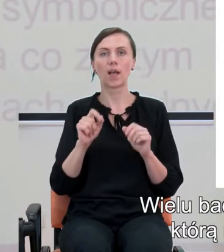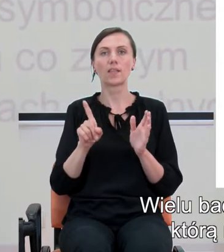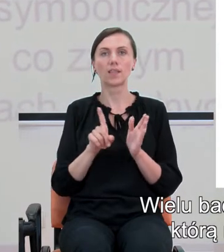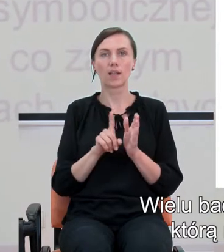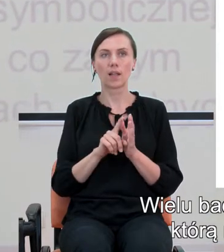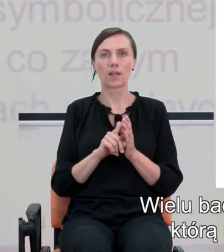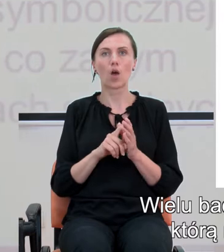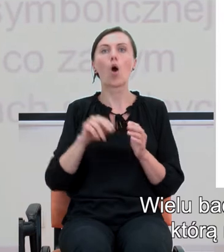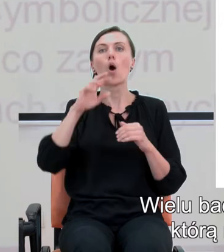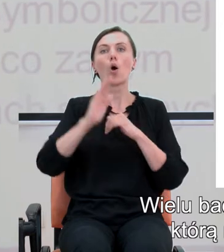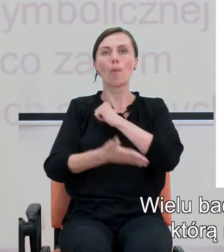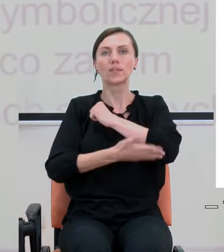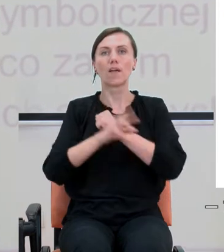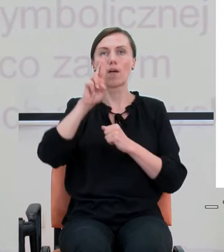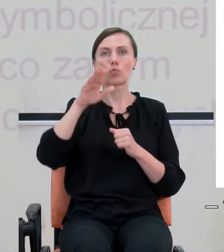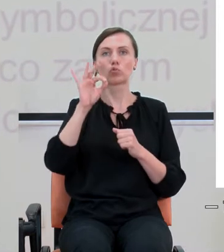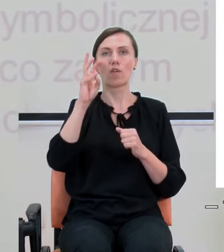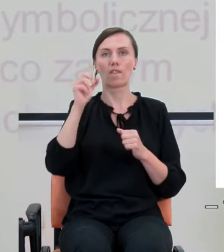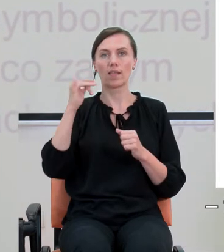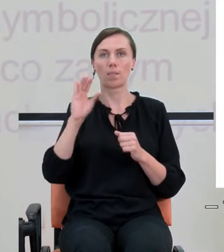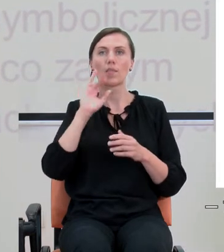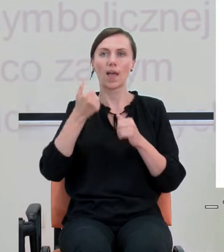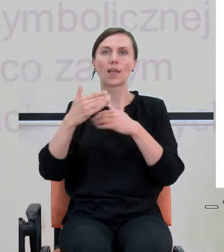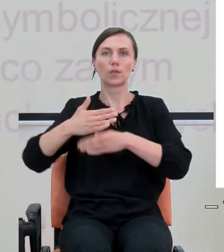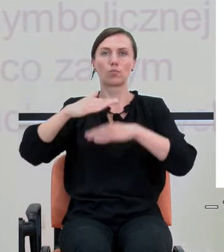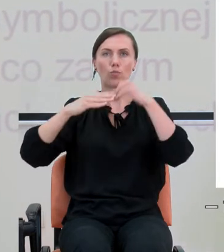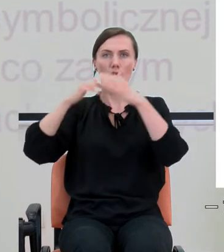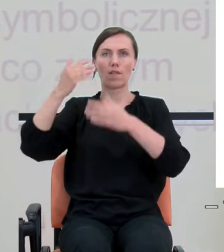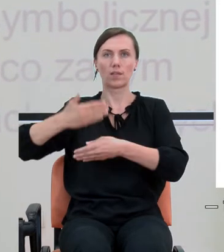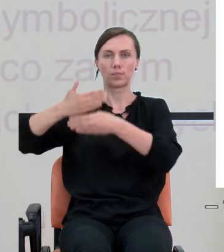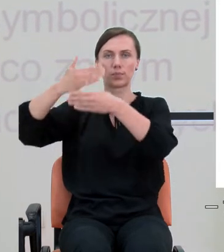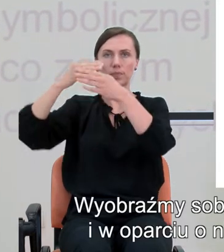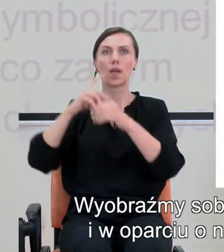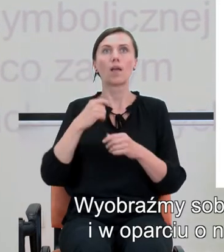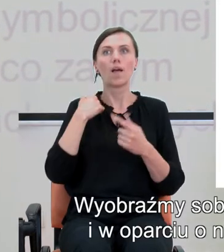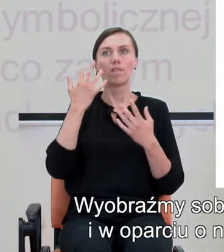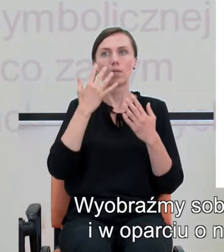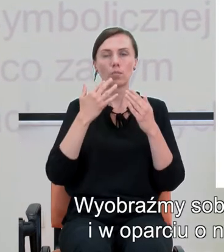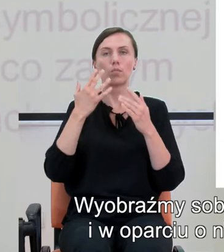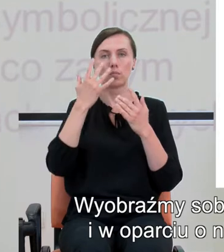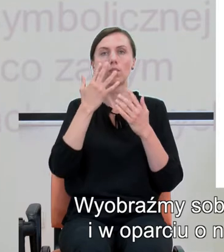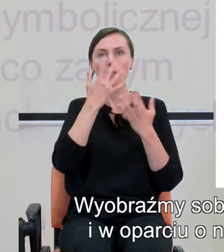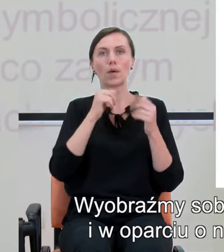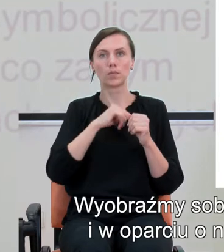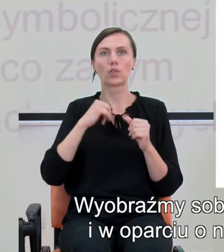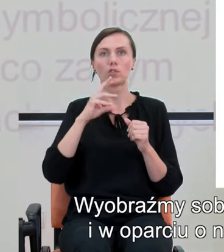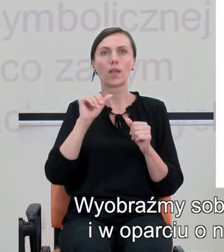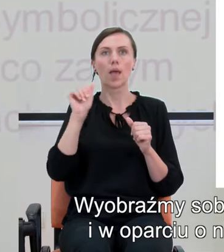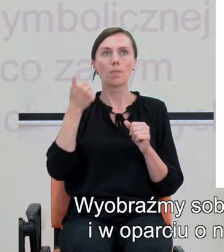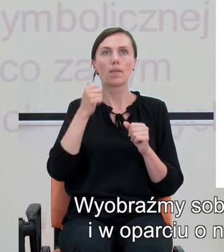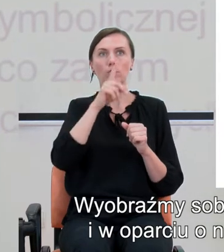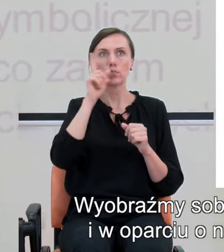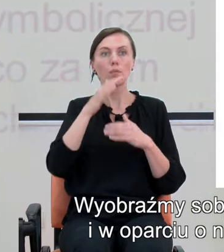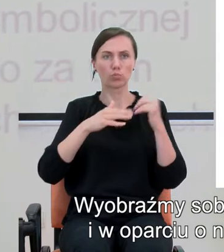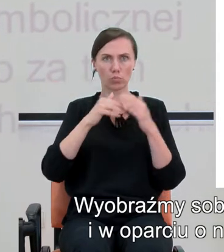hipotezą rusztowania, tak jak mamy rusztowanie budynku. Wyobraźmy sobie, że najpierw robotnicy